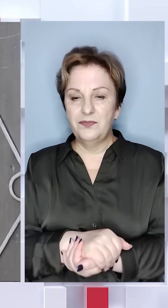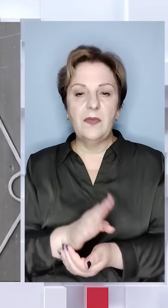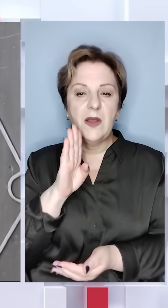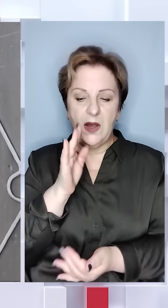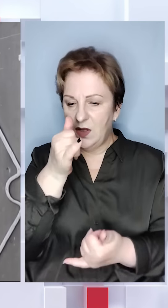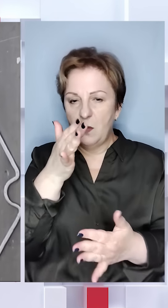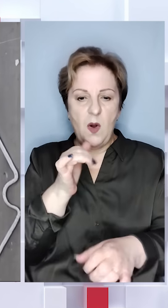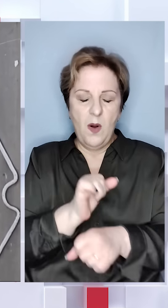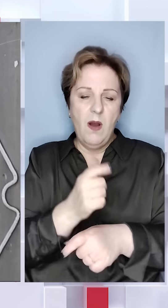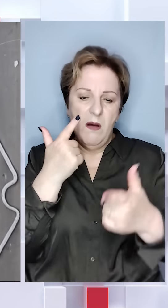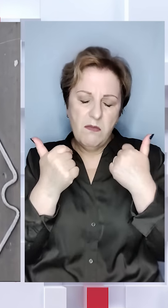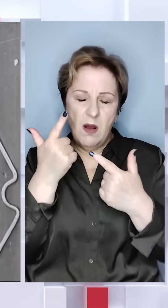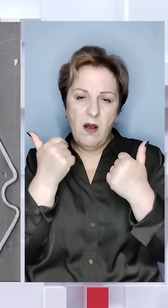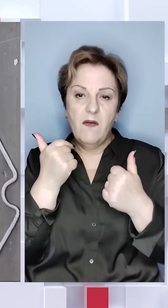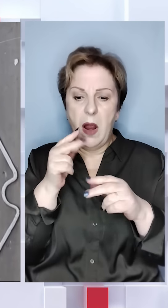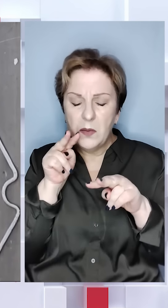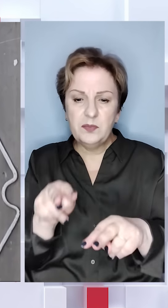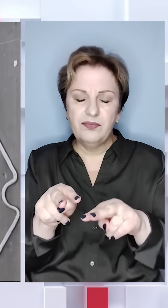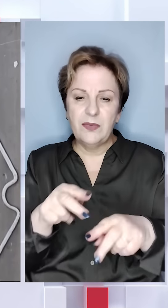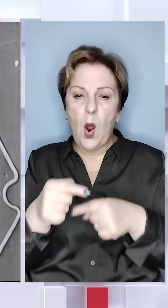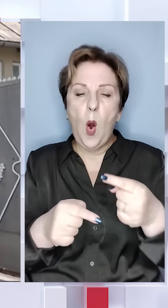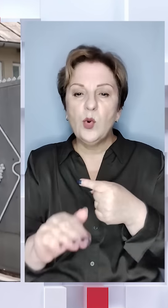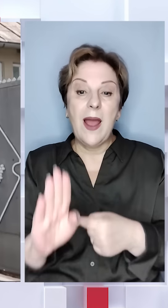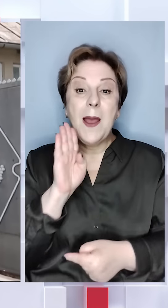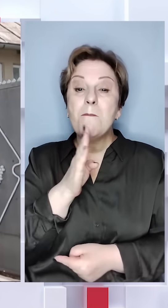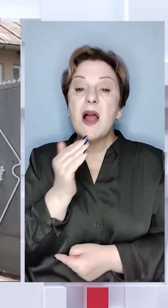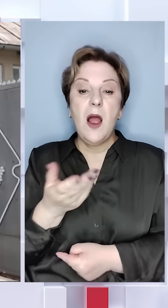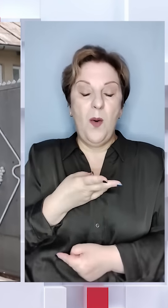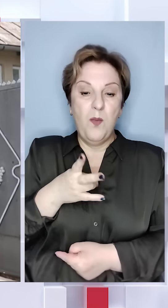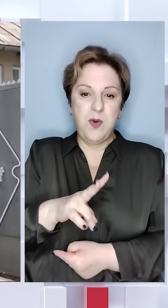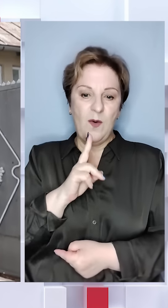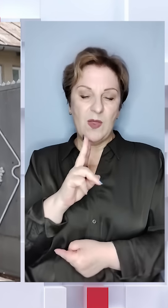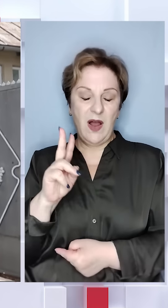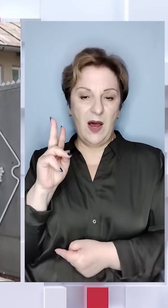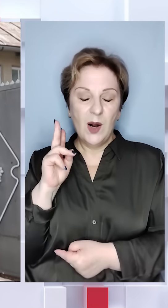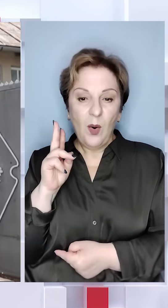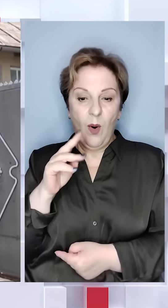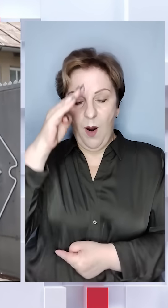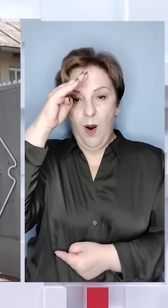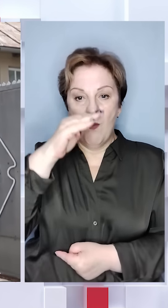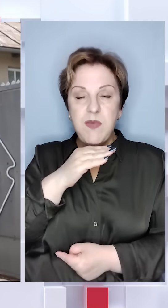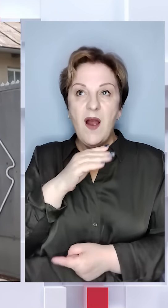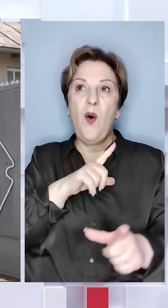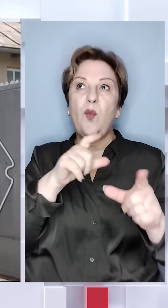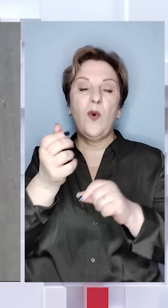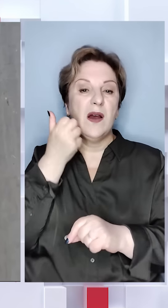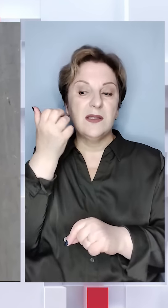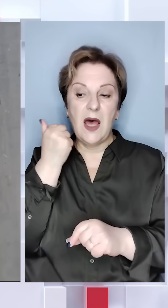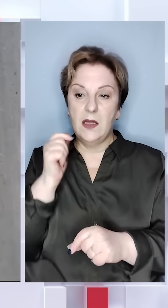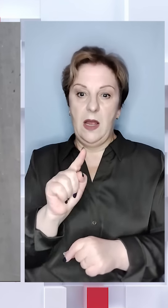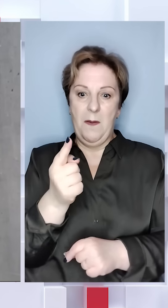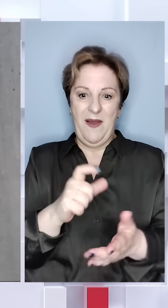Джінка не може припинити плакати, каже, опікувалася онучкою, бо мама дівчинки померла два роки тому. Батько на заробітках.